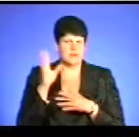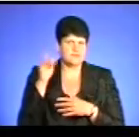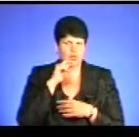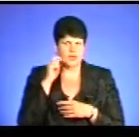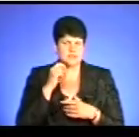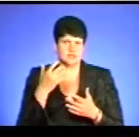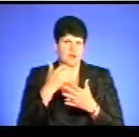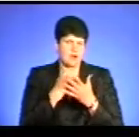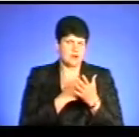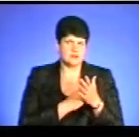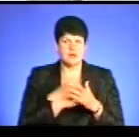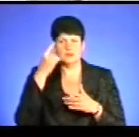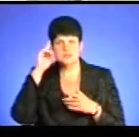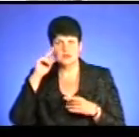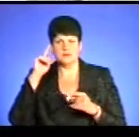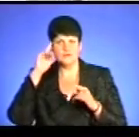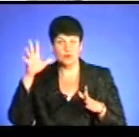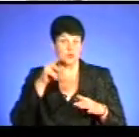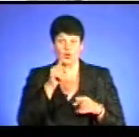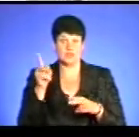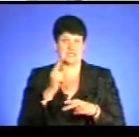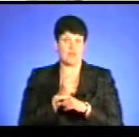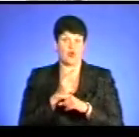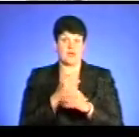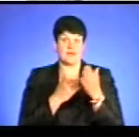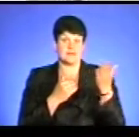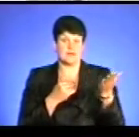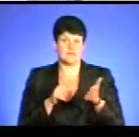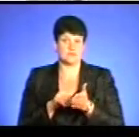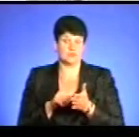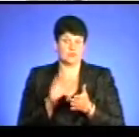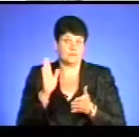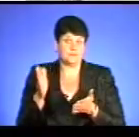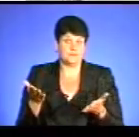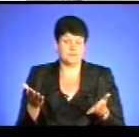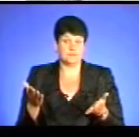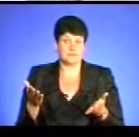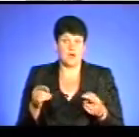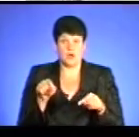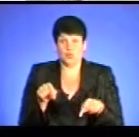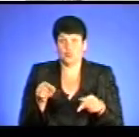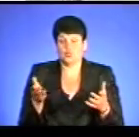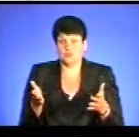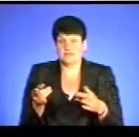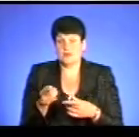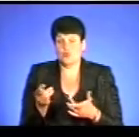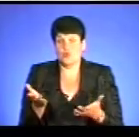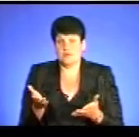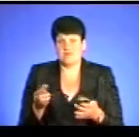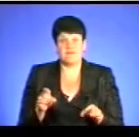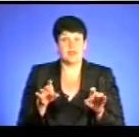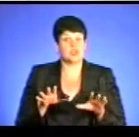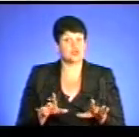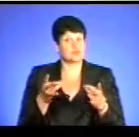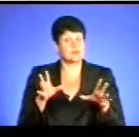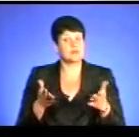досить знаних і відомих. Там ніхто їм не забороняє бути на екрані, виступати, а тут в нас, в Тернополі, ви вирішили,